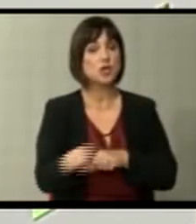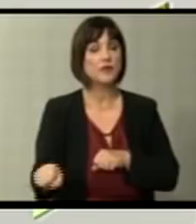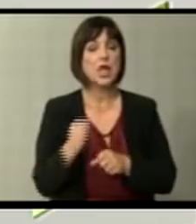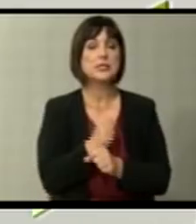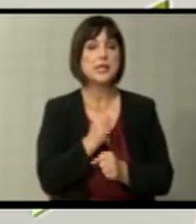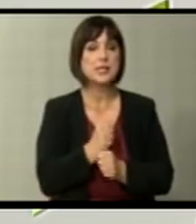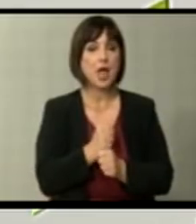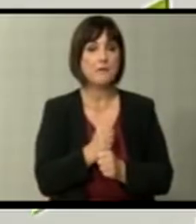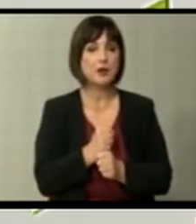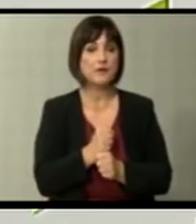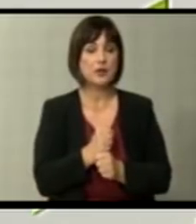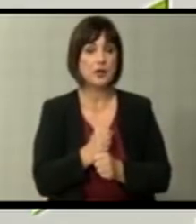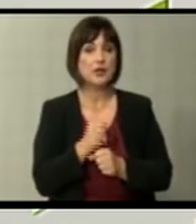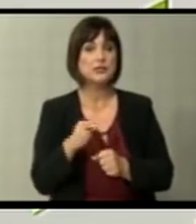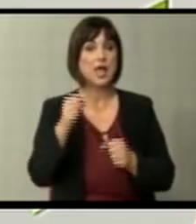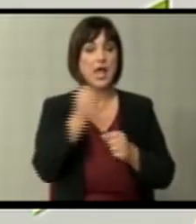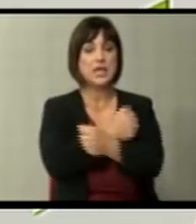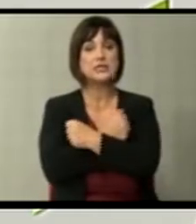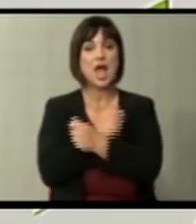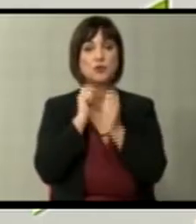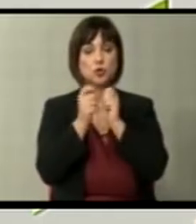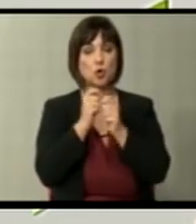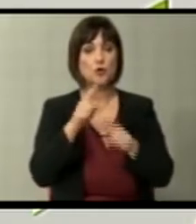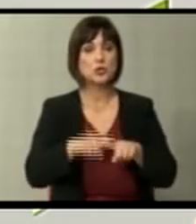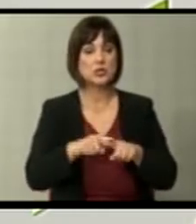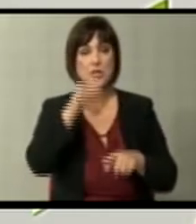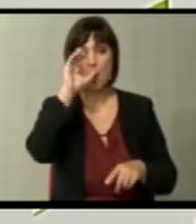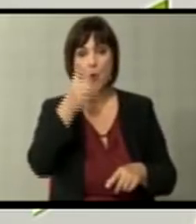ја направи зајав со договорите со Грца и